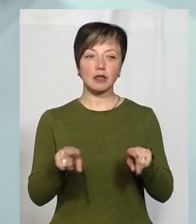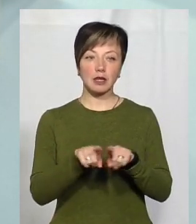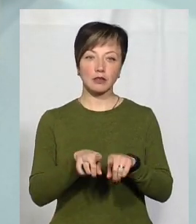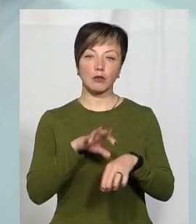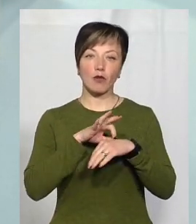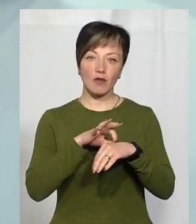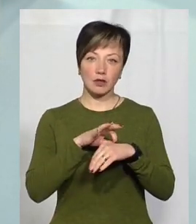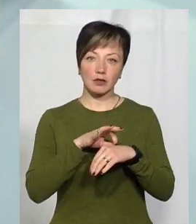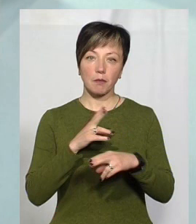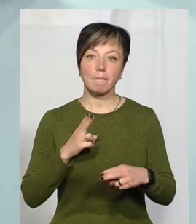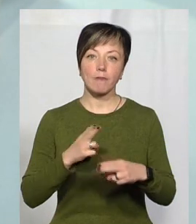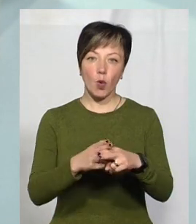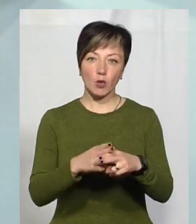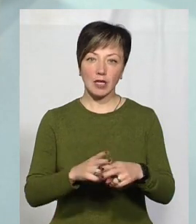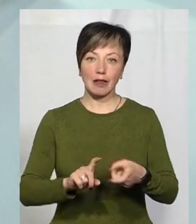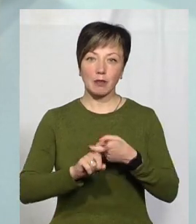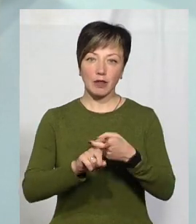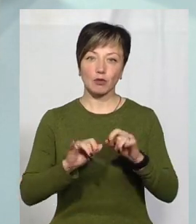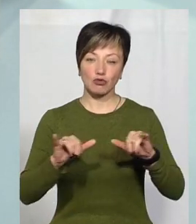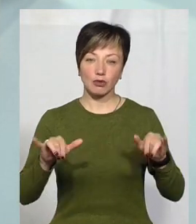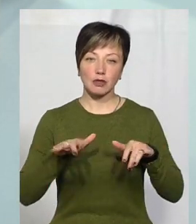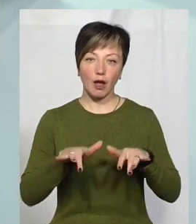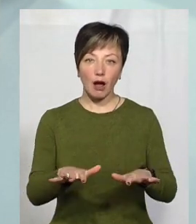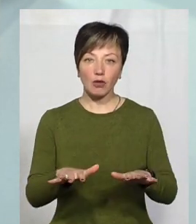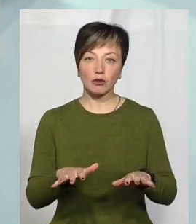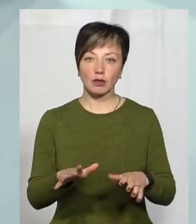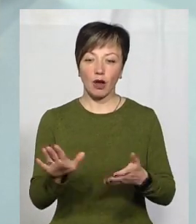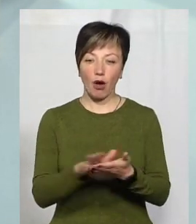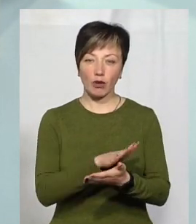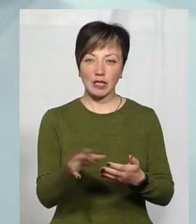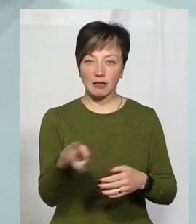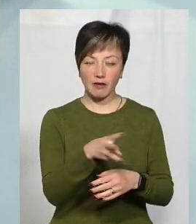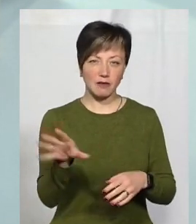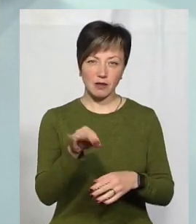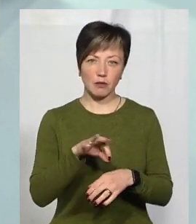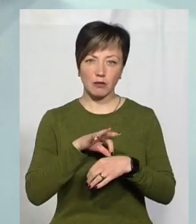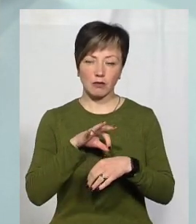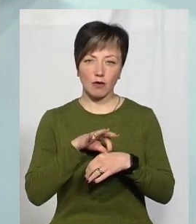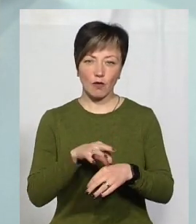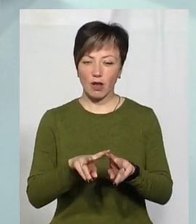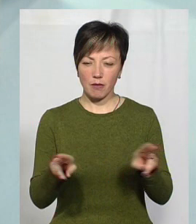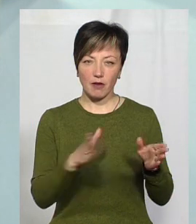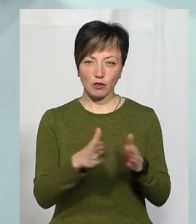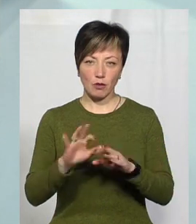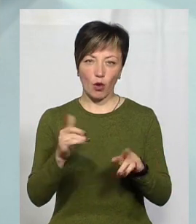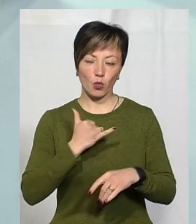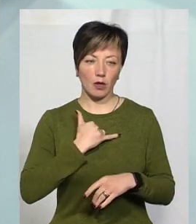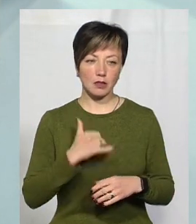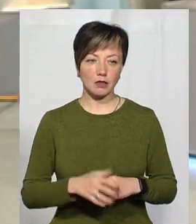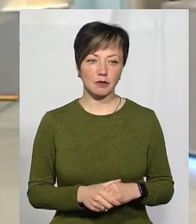протиепідемічні заходи, дезінфекція. Все проводиться практично в тому ж режимі, як і в нас.